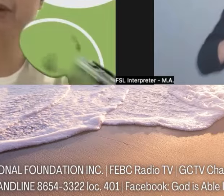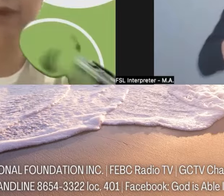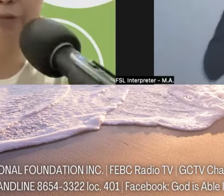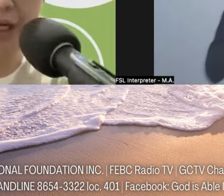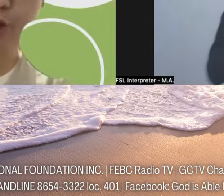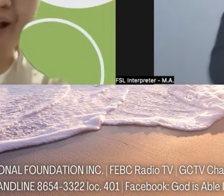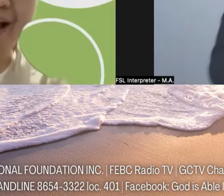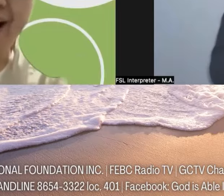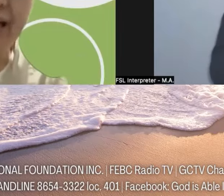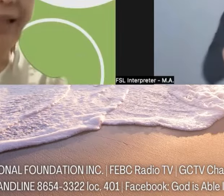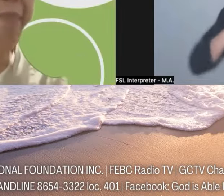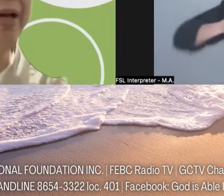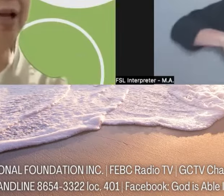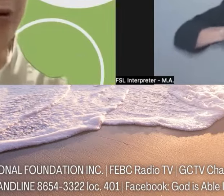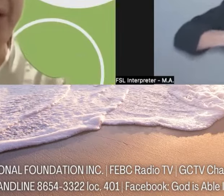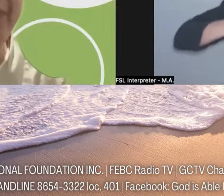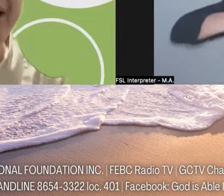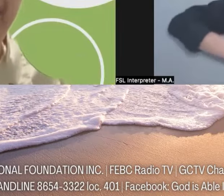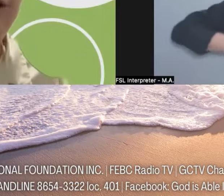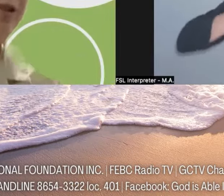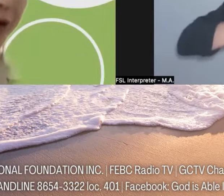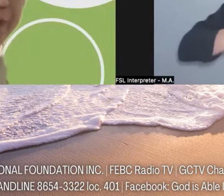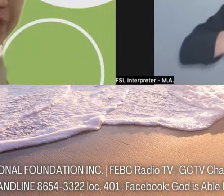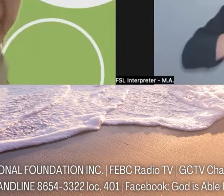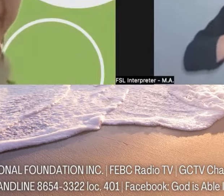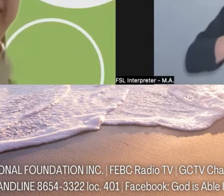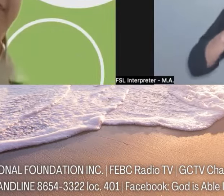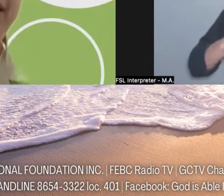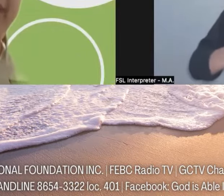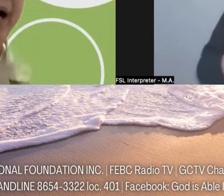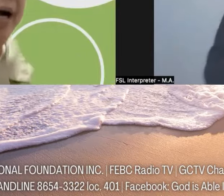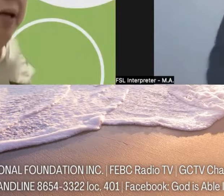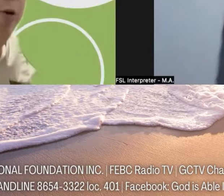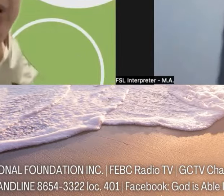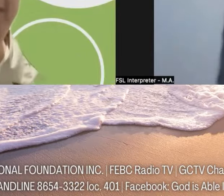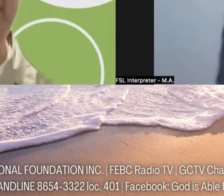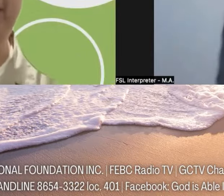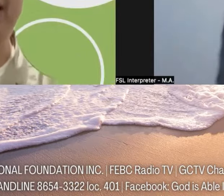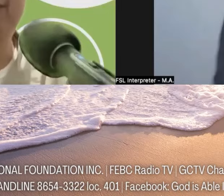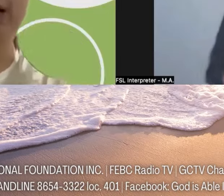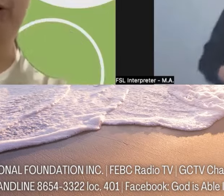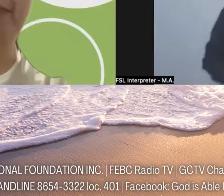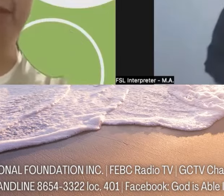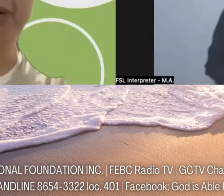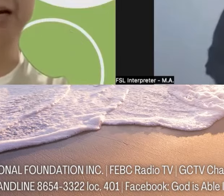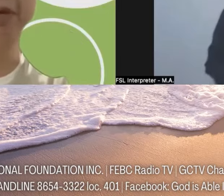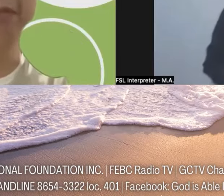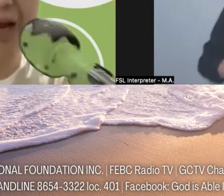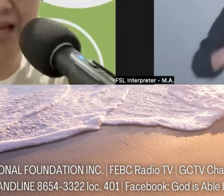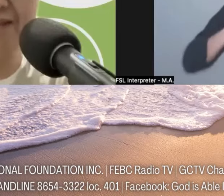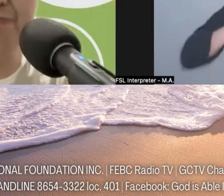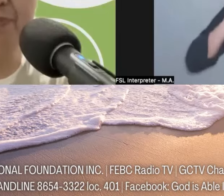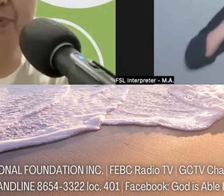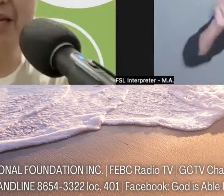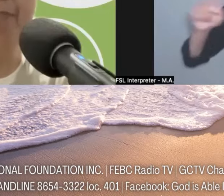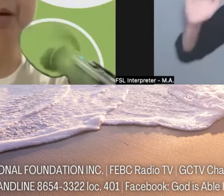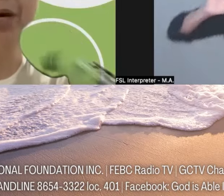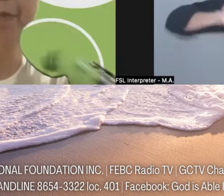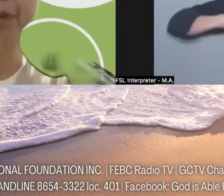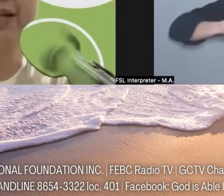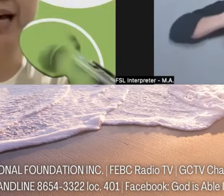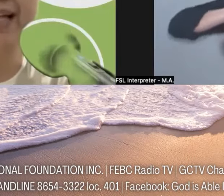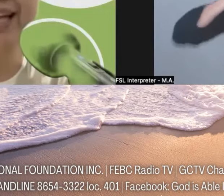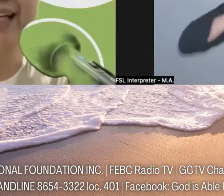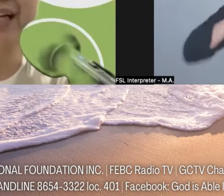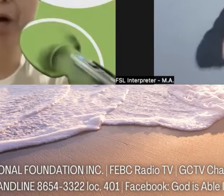Foundation. At nabanggit ho ang mga partner sa iba't ibang bahagi ho ng Pilipinas. meron kaming pinagpe-pray. Pinagpe